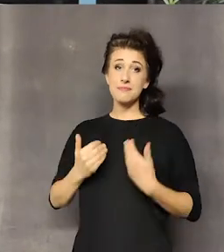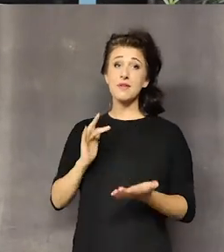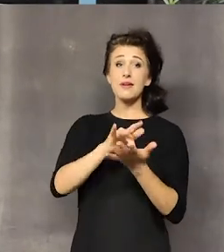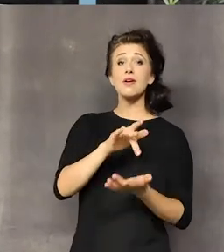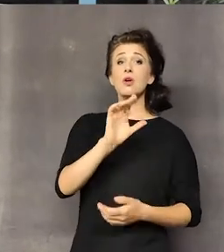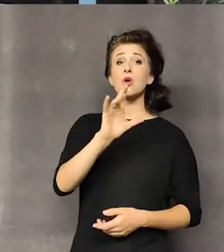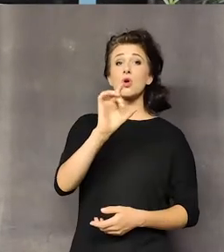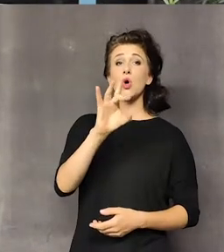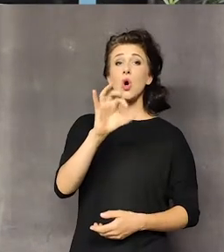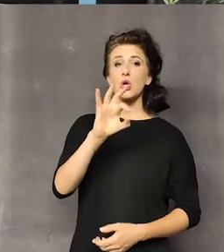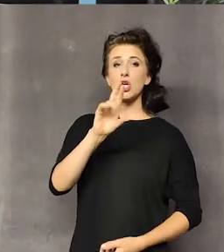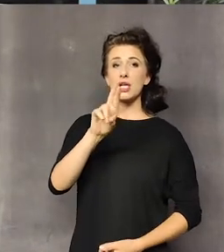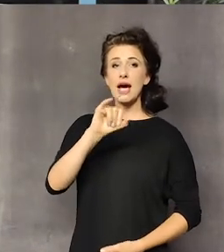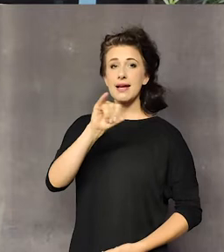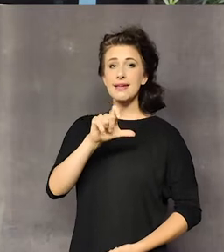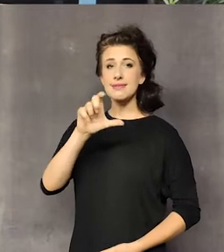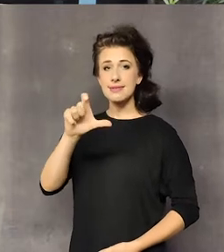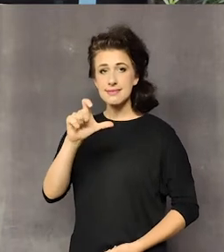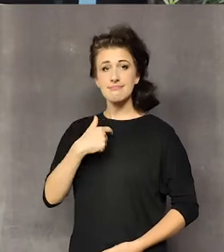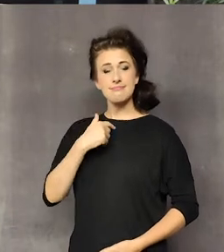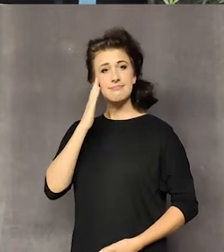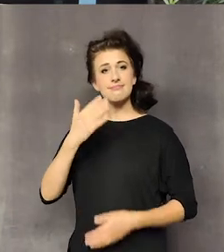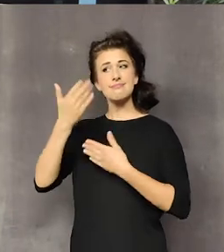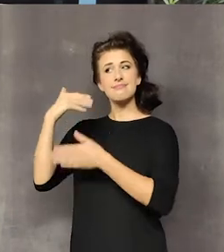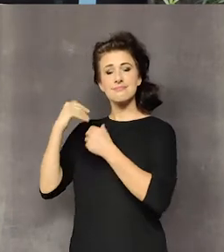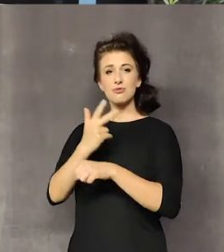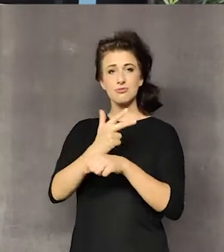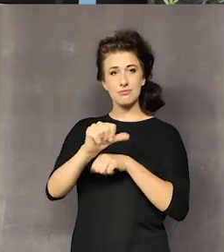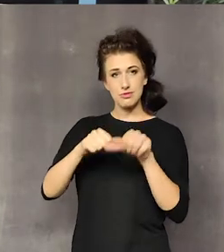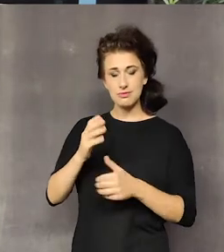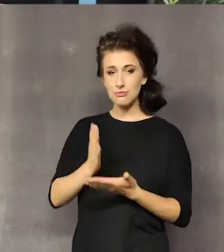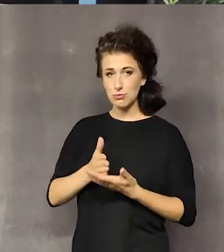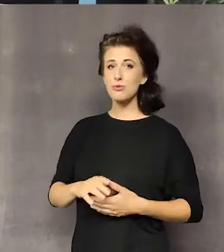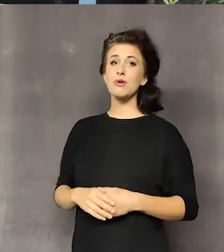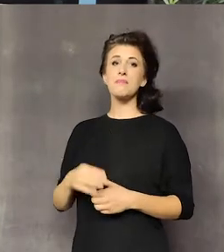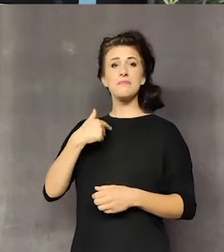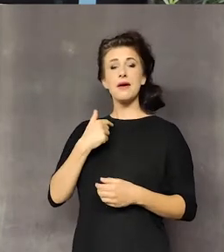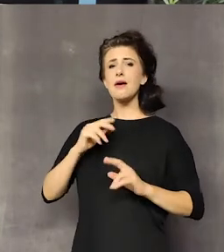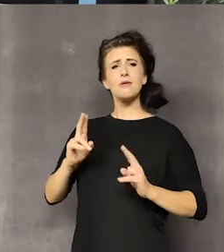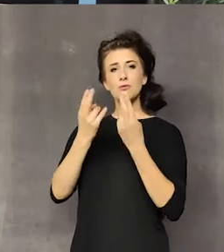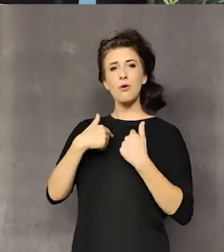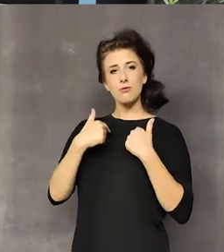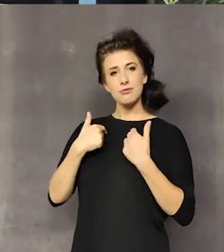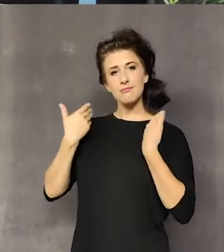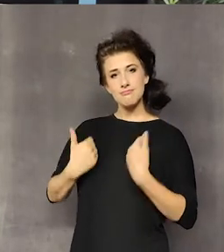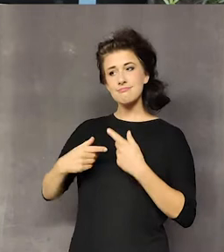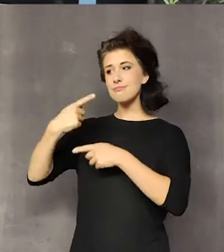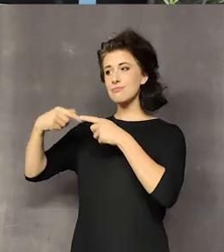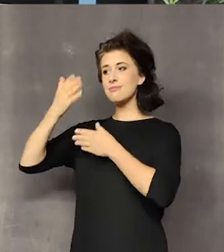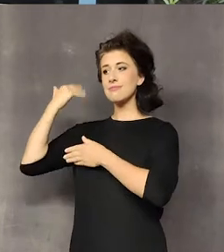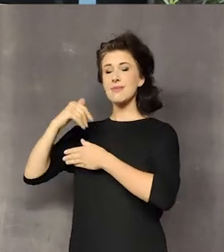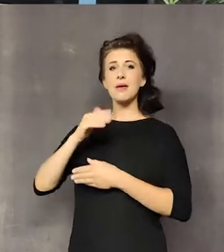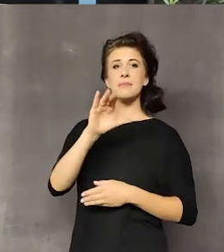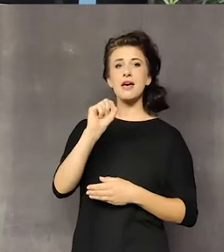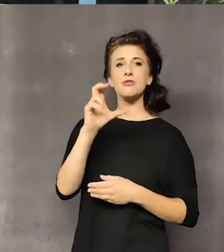jesteśmy w tej chwili, mieszkam od przeszłych 30 lat. Pochodzę z Bieszczad. Dokładnie w połowie